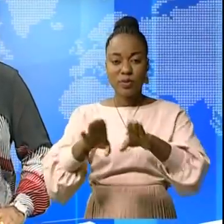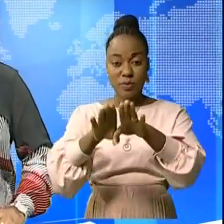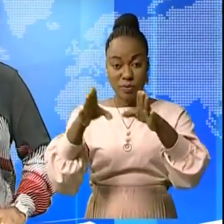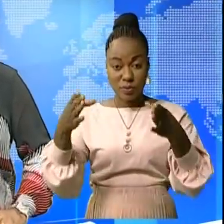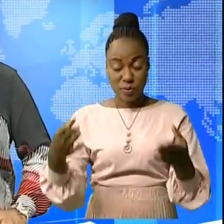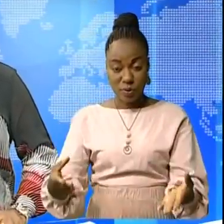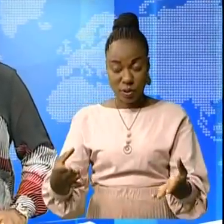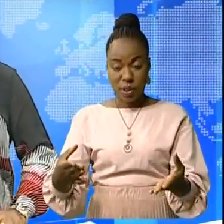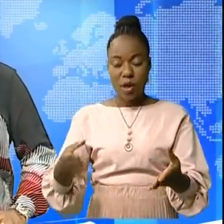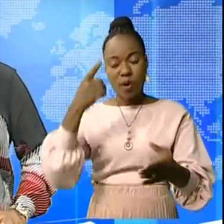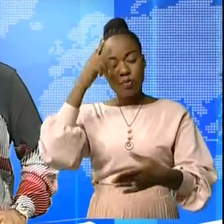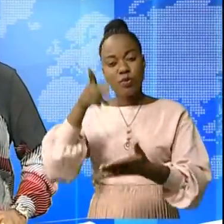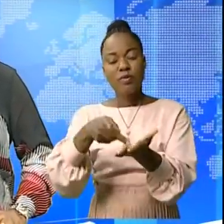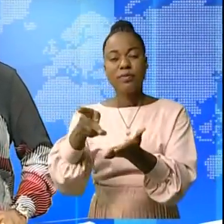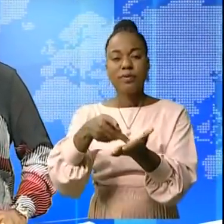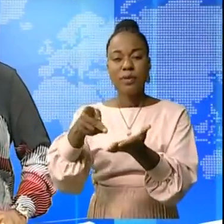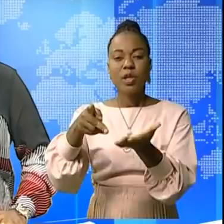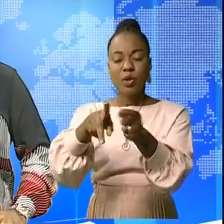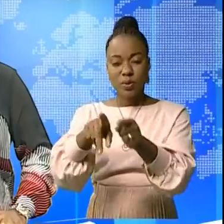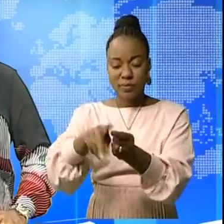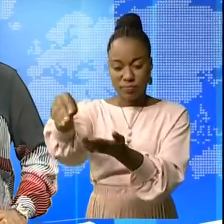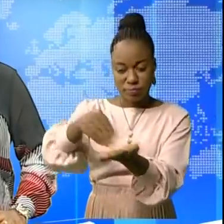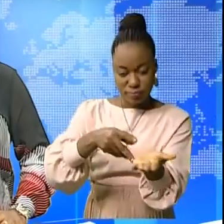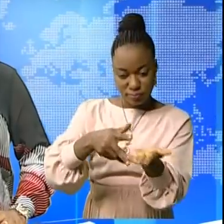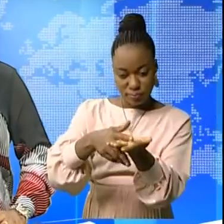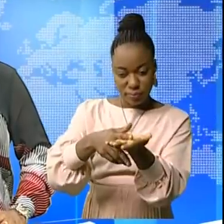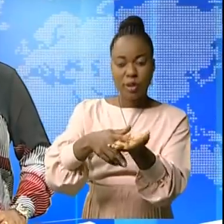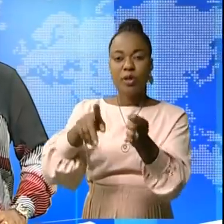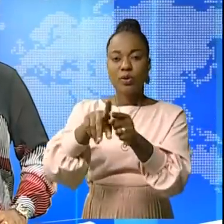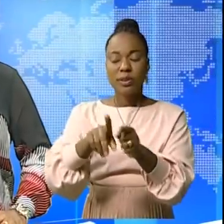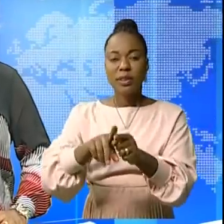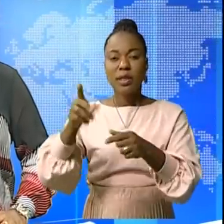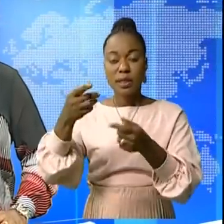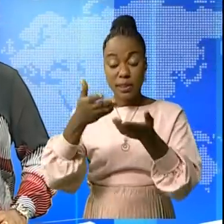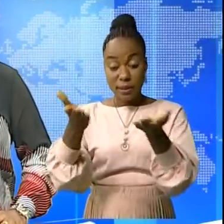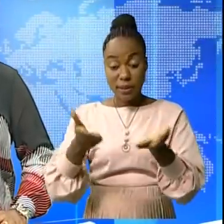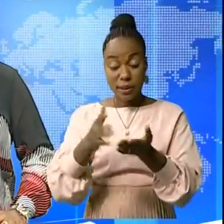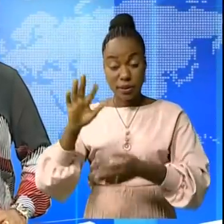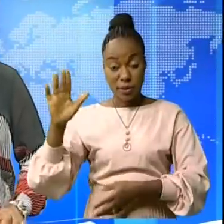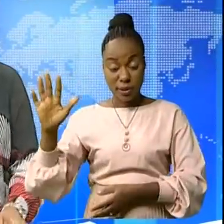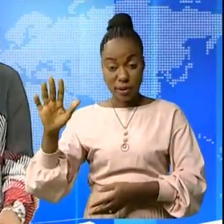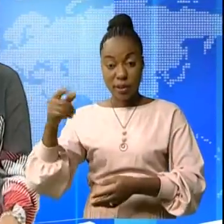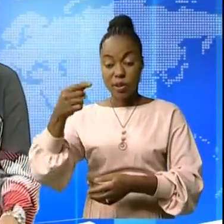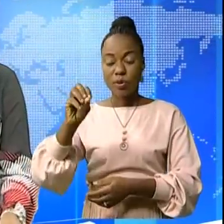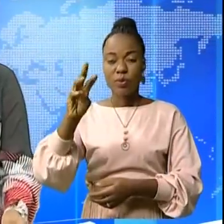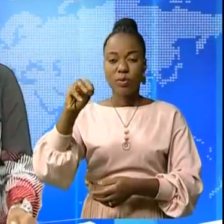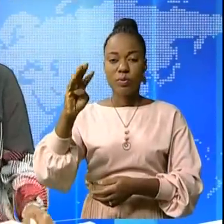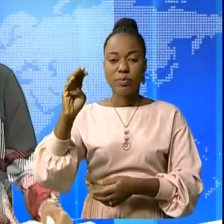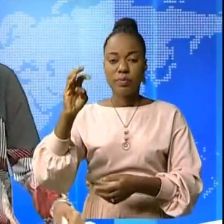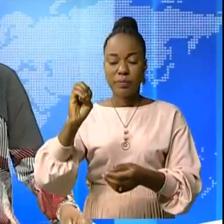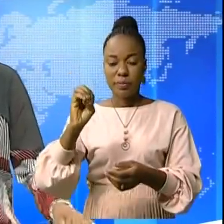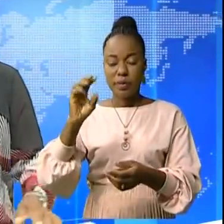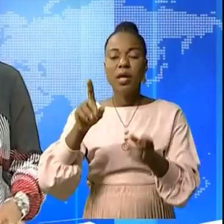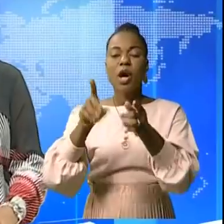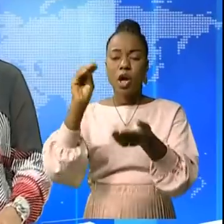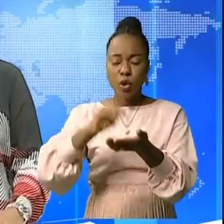de lancement de l'opération de la perception de cette taxe a eu lieu à Gombe, dans la capitale Kinshasa. Et puis au